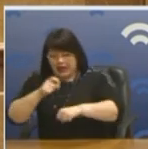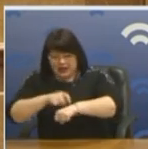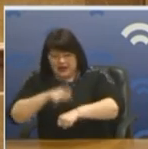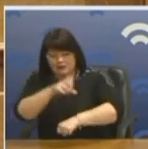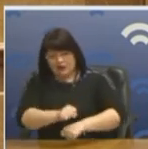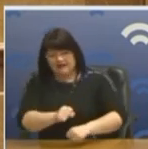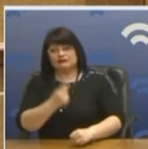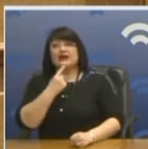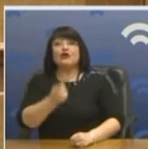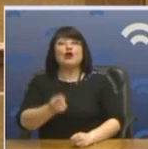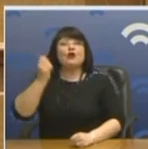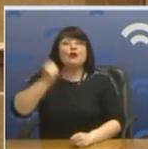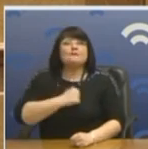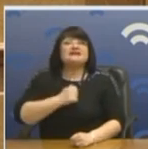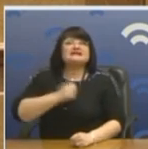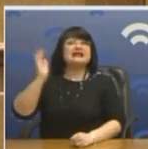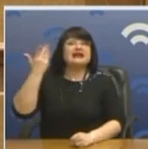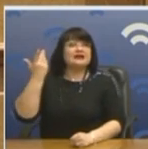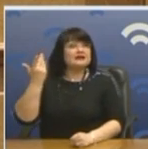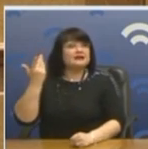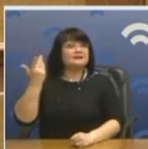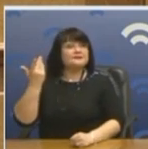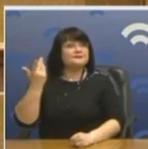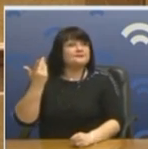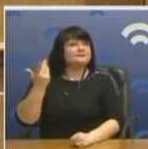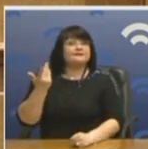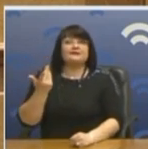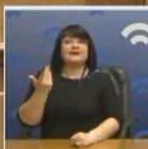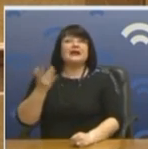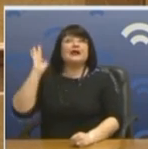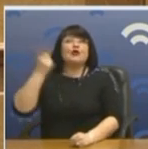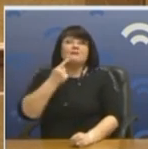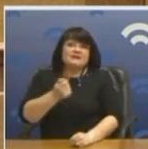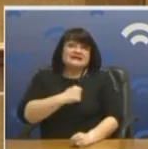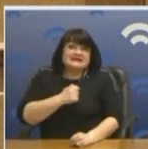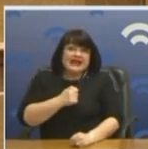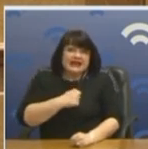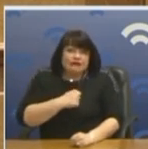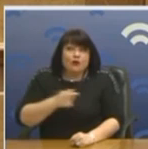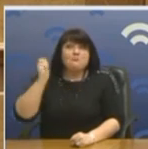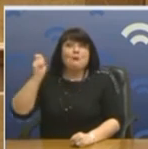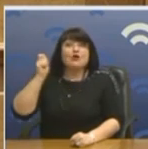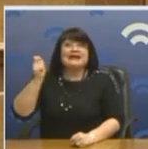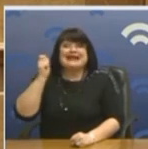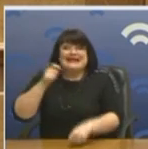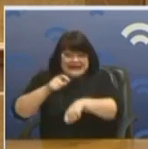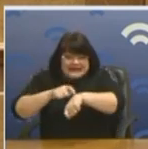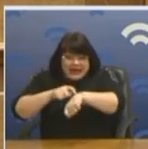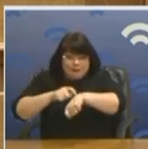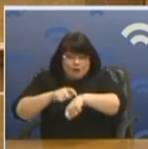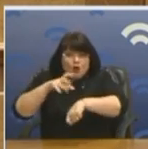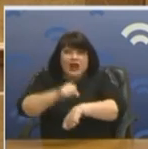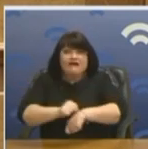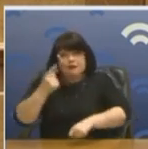αριστοτελικής μορφής, κύριε Πωθυπουργέ, διακυβέρνησης, της προλήψεως. Διότι η πολιτική σημαίνει πρόβλεψη. Να